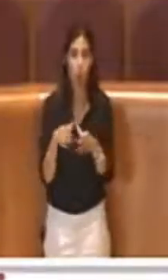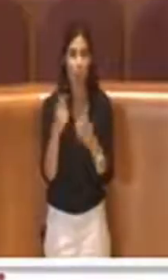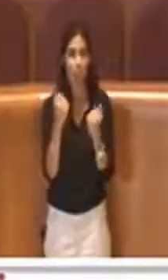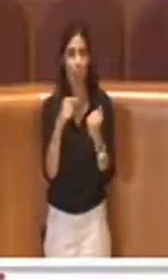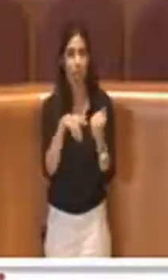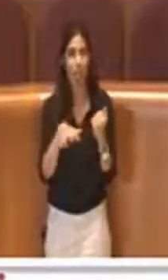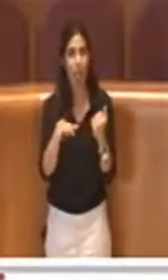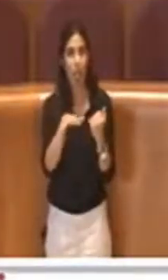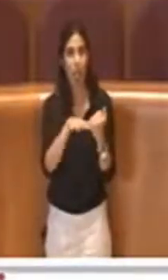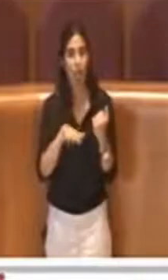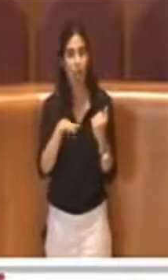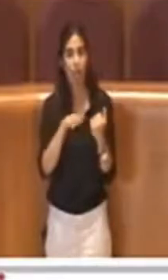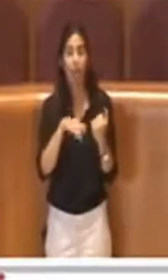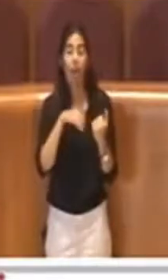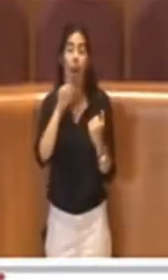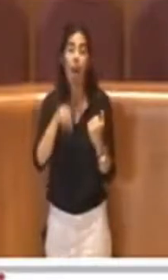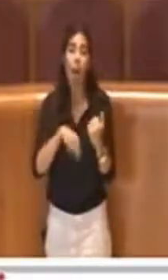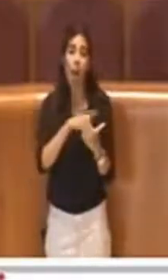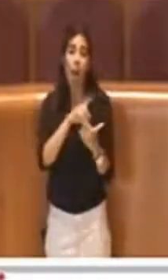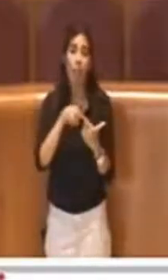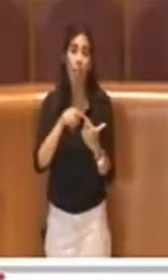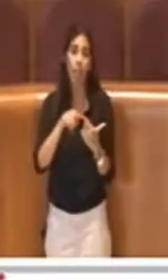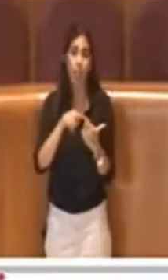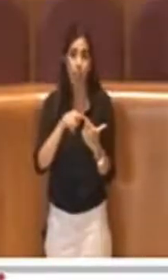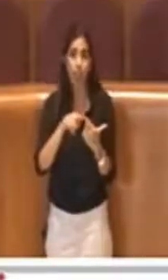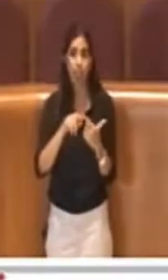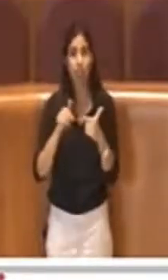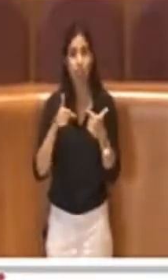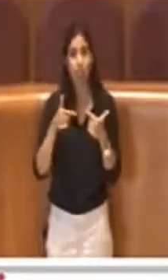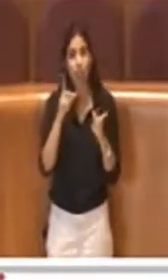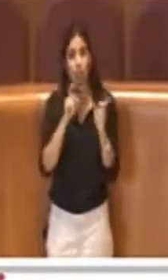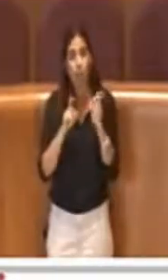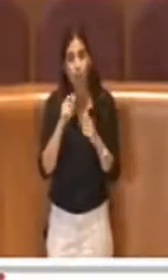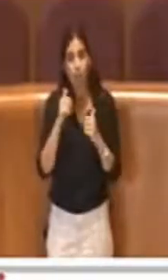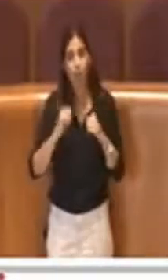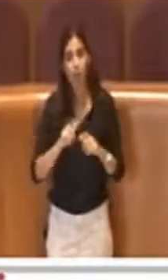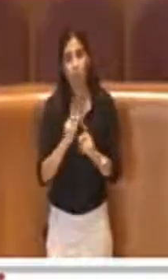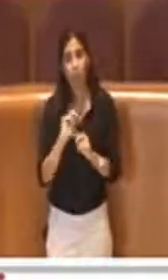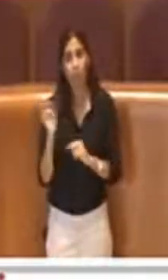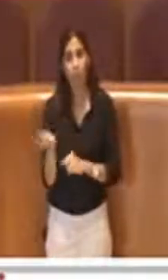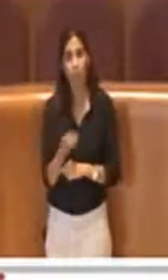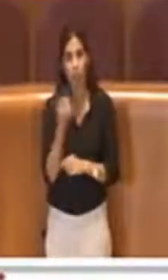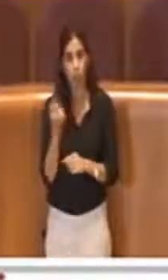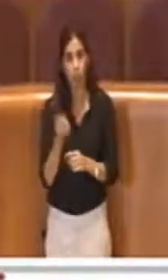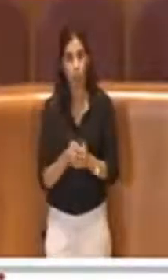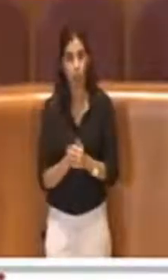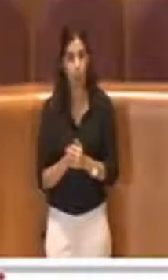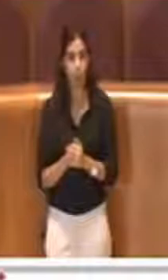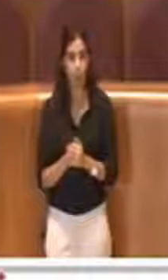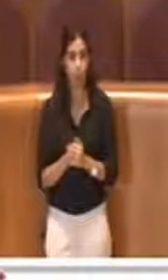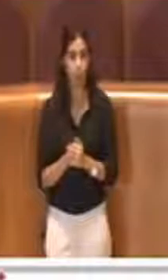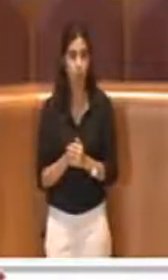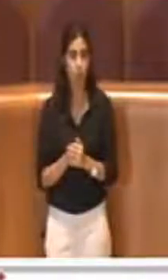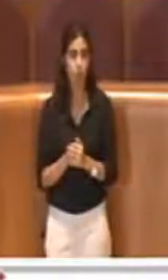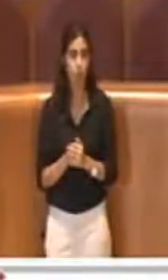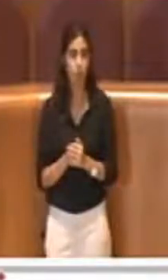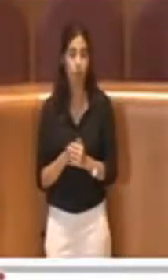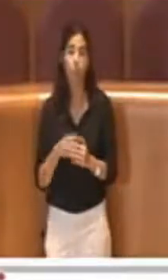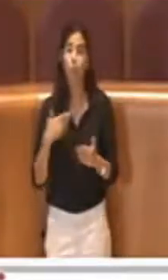zona, ma anche per tutti gli altri cittadini. Abbiamo affrontato sin da subito questa